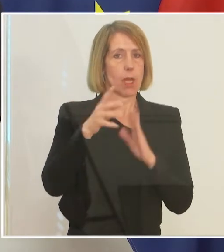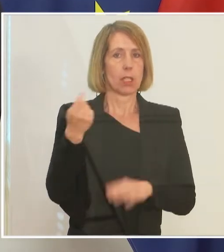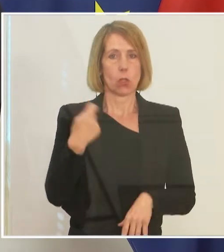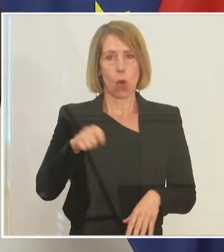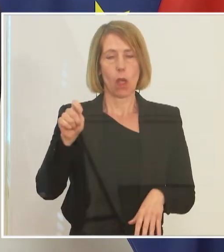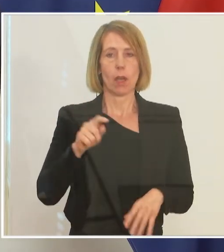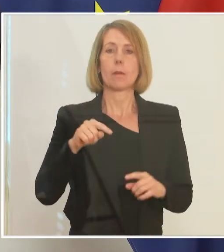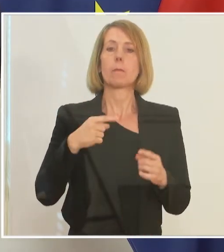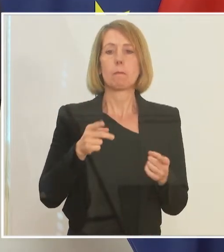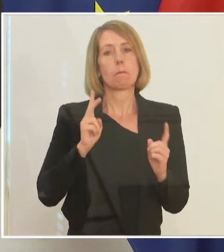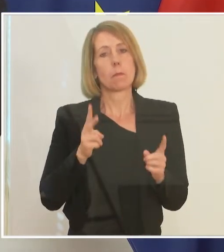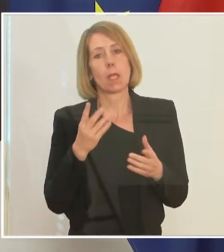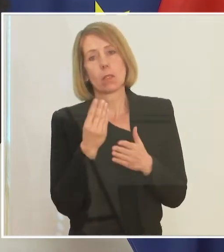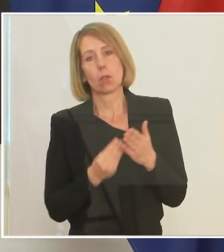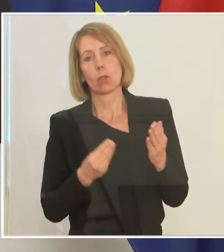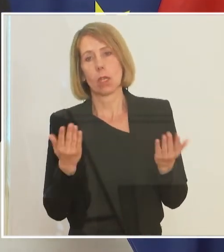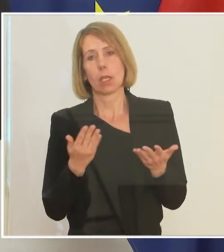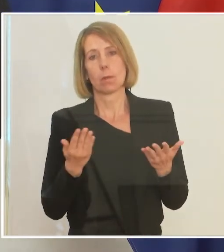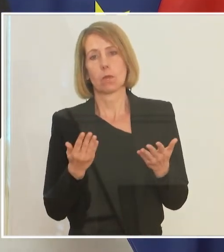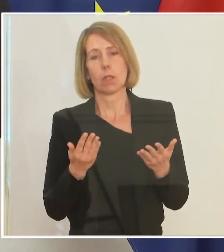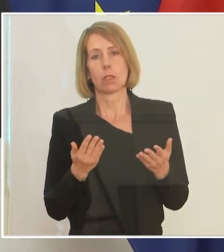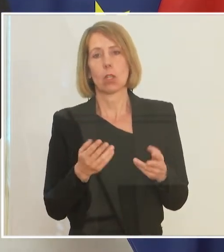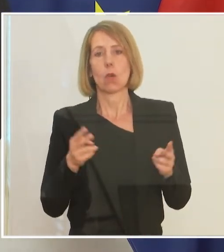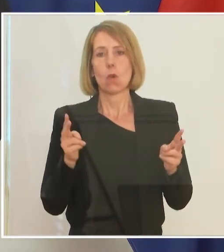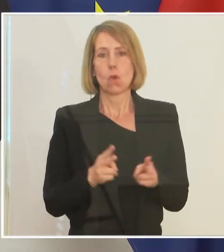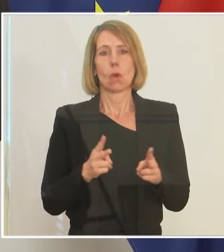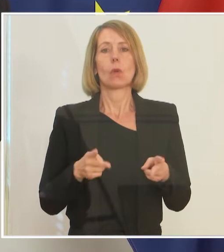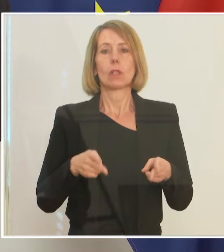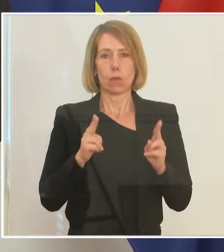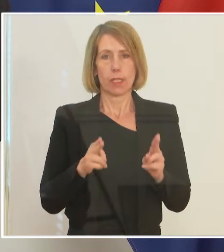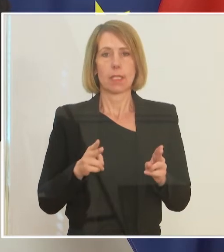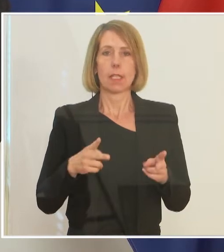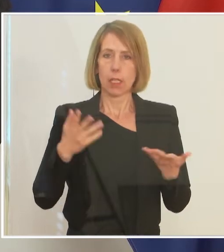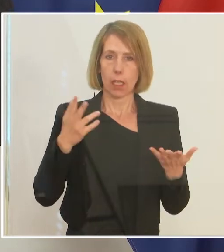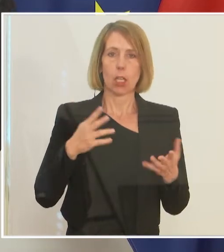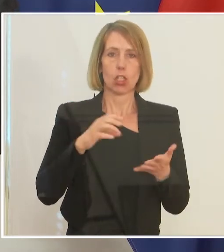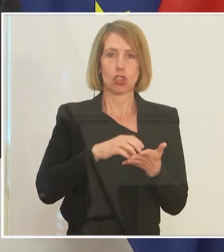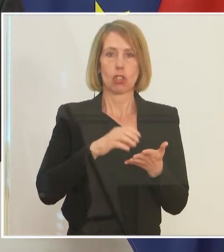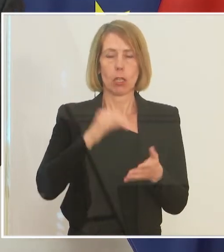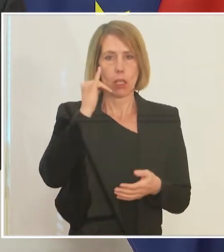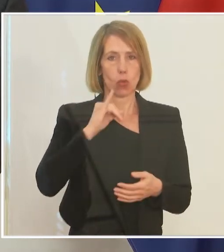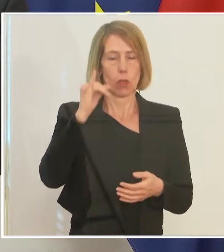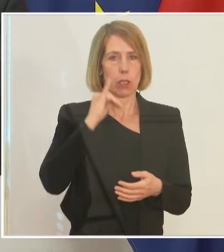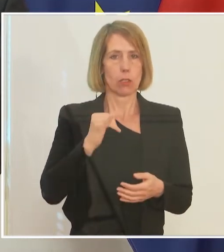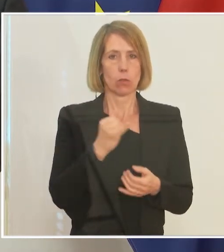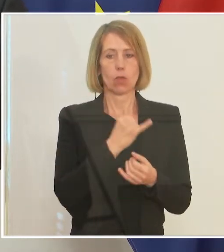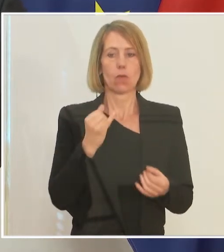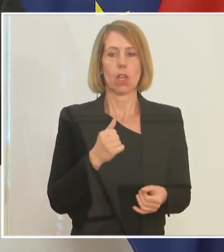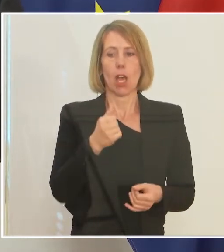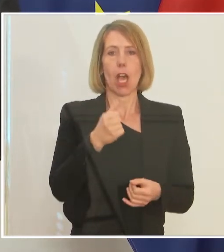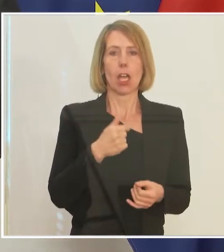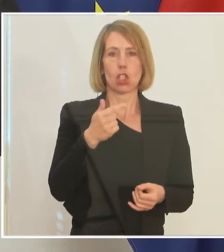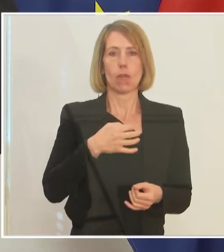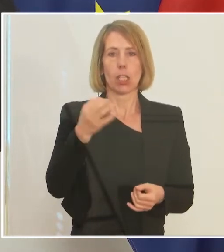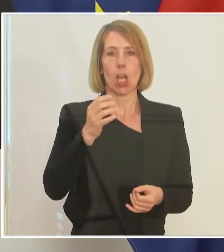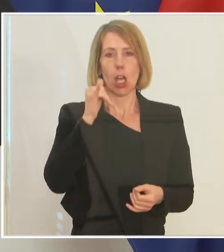auch dazu führen, dass der kurzfristige Städtetourismus, wir fliegen ein, zwei Tage in eine Hauptstadt und schauen uns